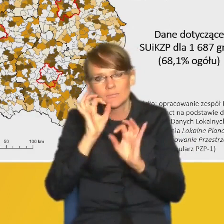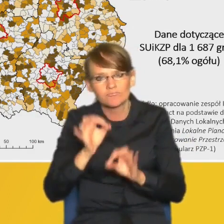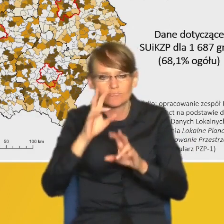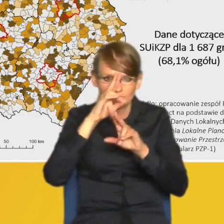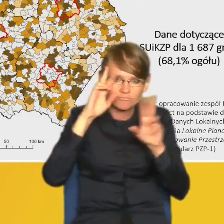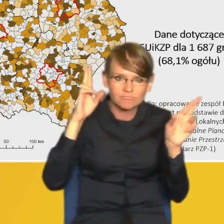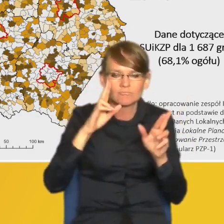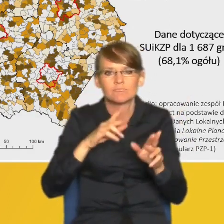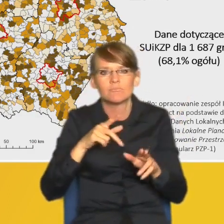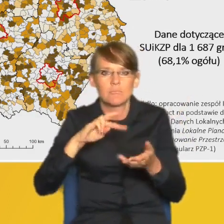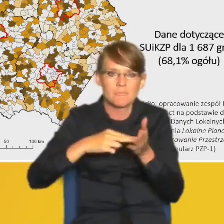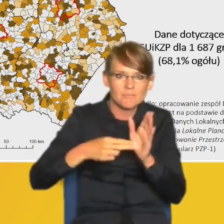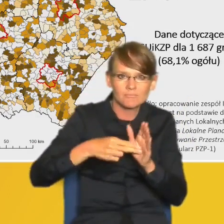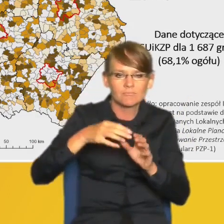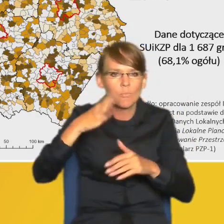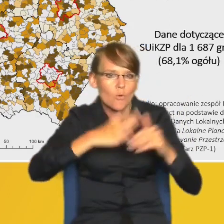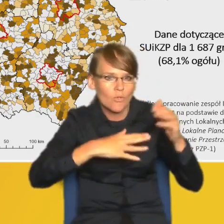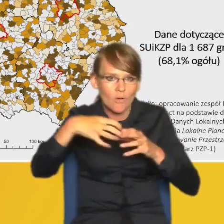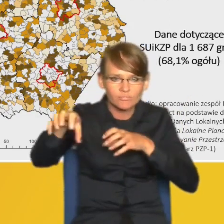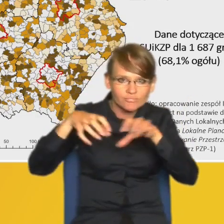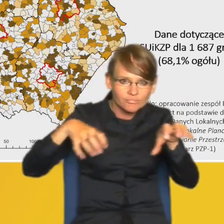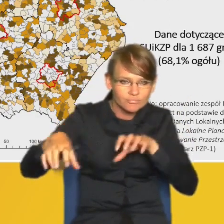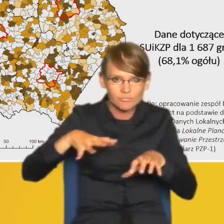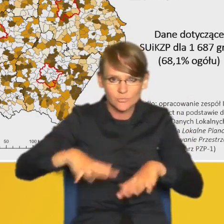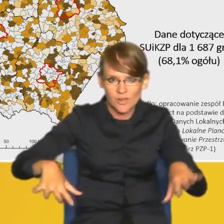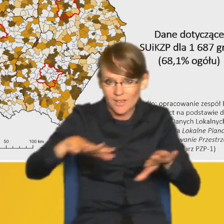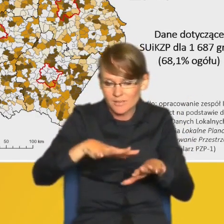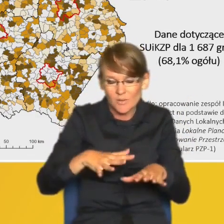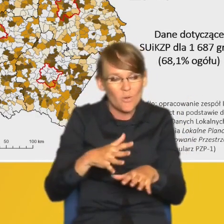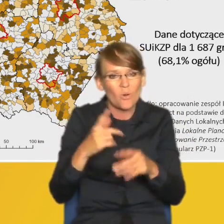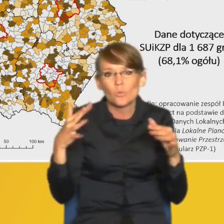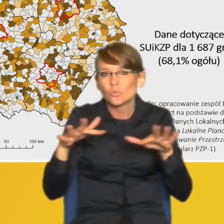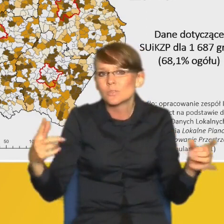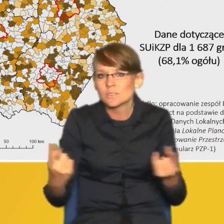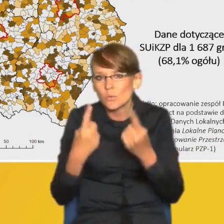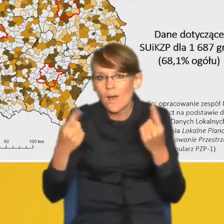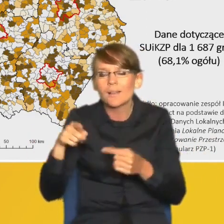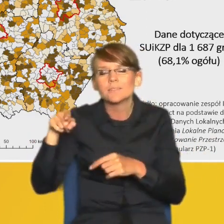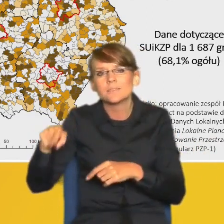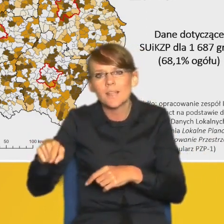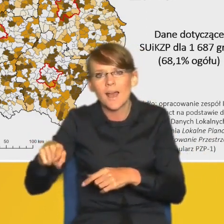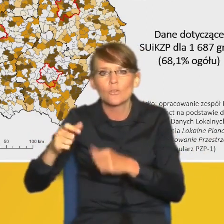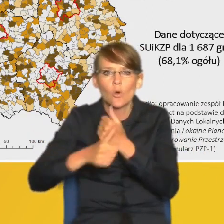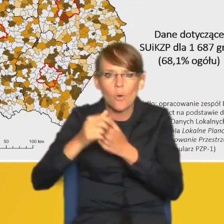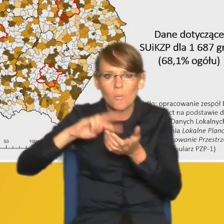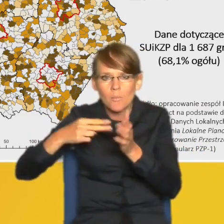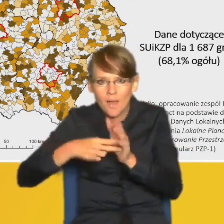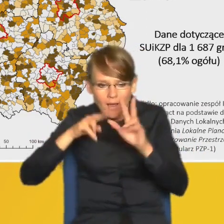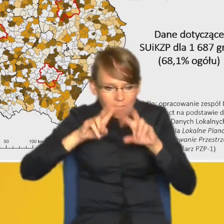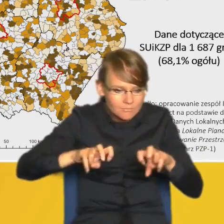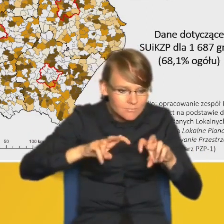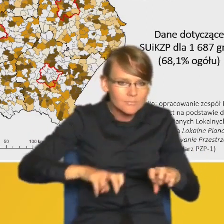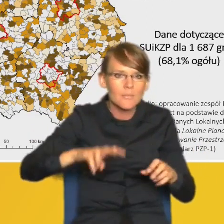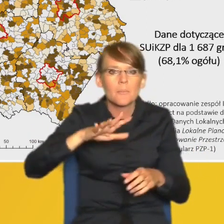przestrzennego, bowiem w wielu przypadkach dokumenty planistyczne, studia i miejscowe plany zagospodarowania